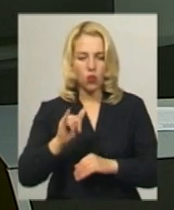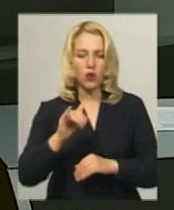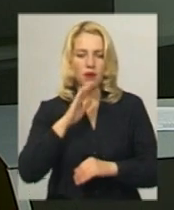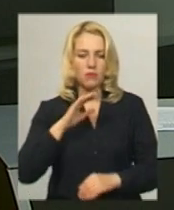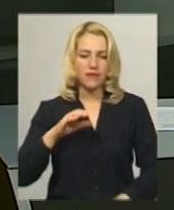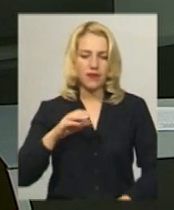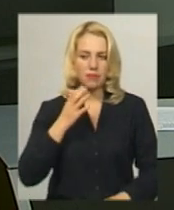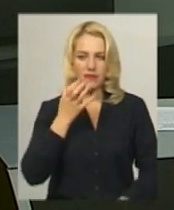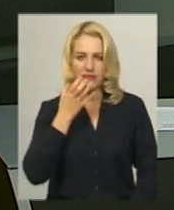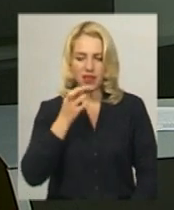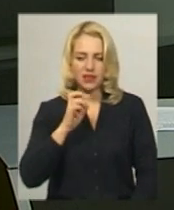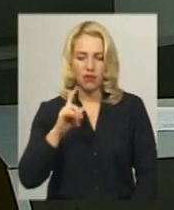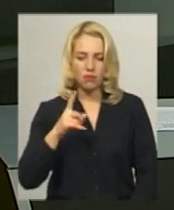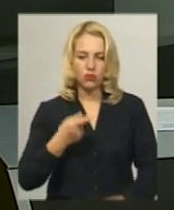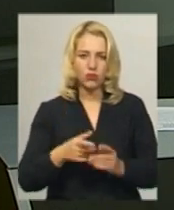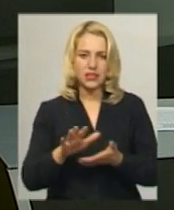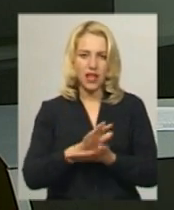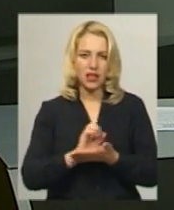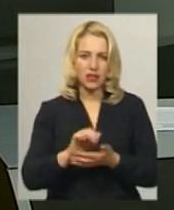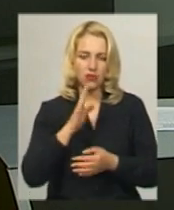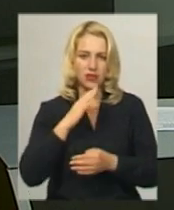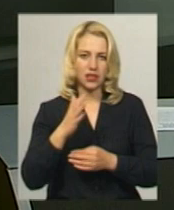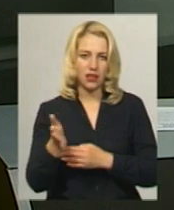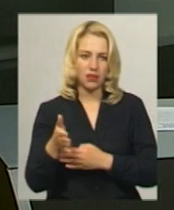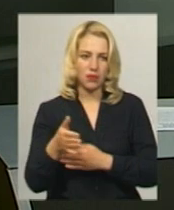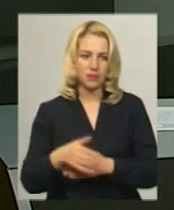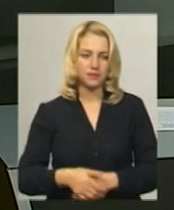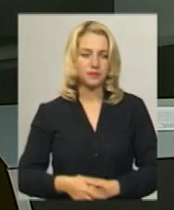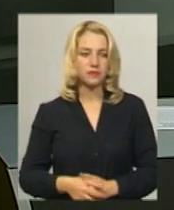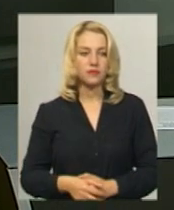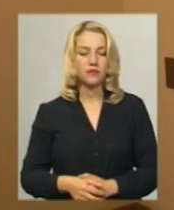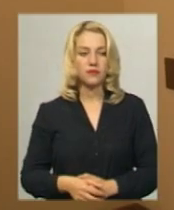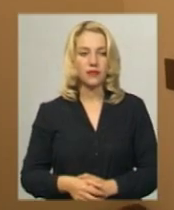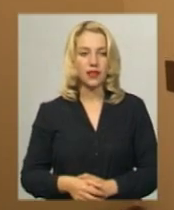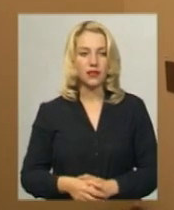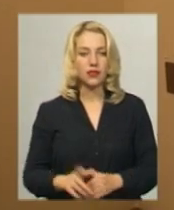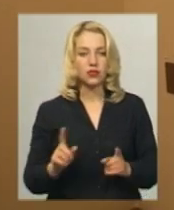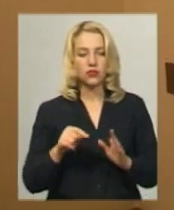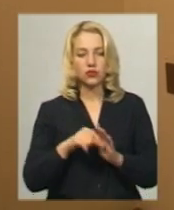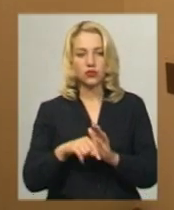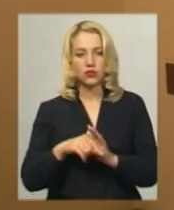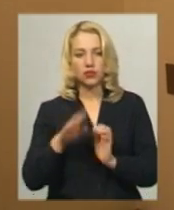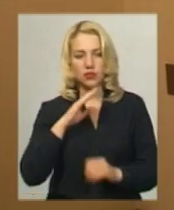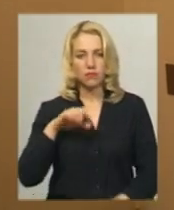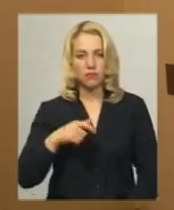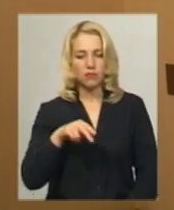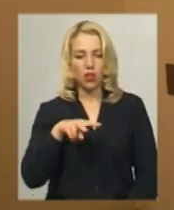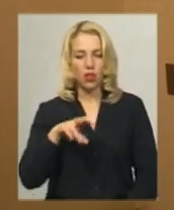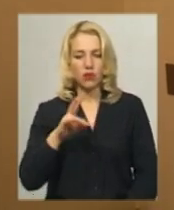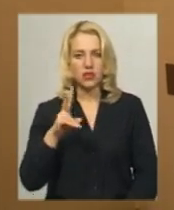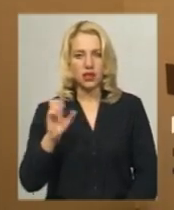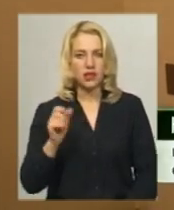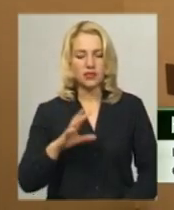Причиною недостатній вміст кисню у воді, розповідає Наталя Сологуб. Що стосується річки Плоскої, то за